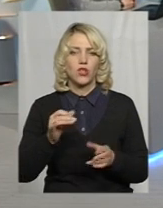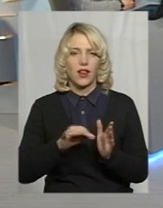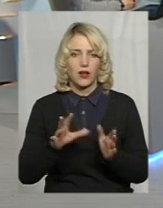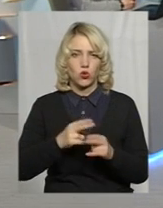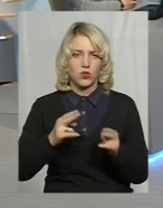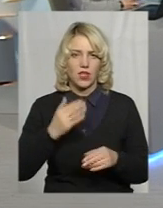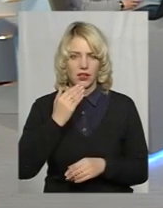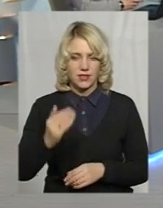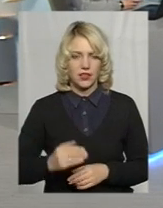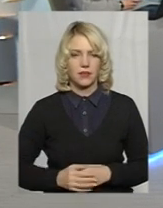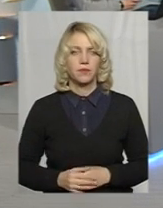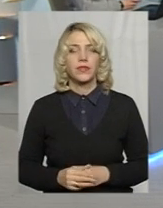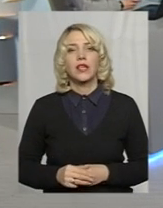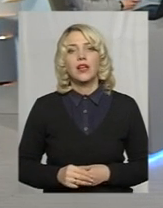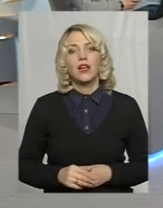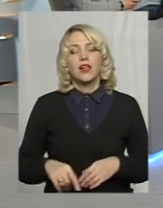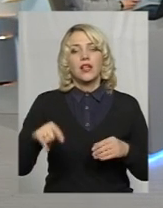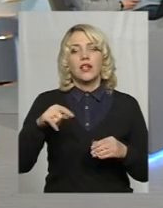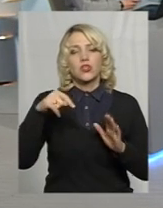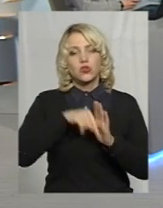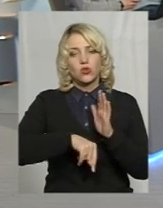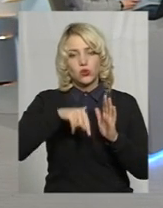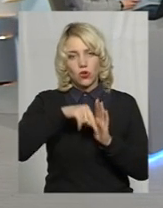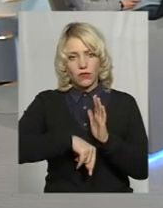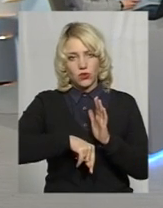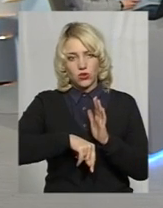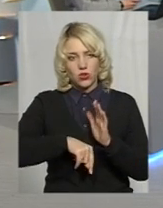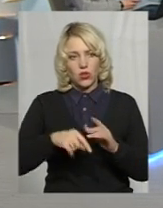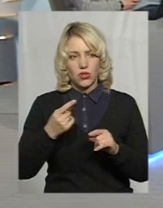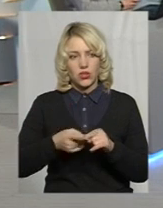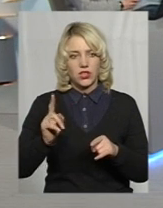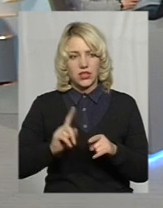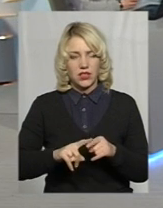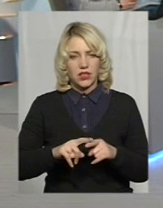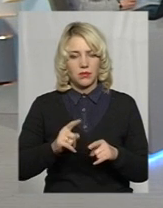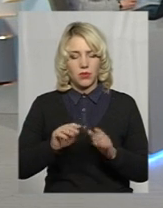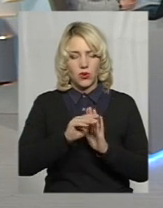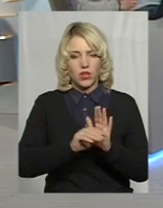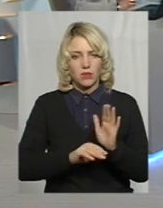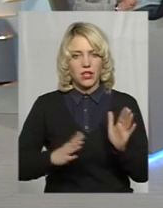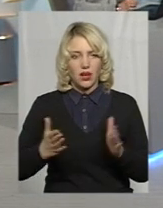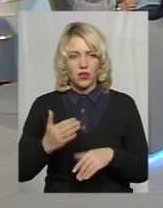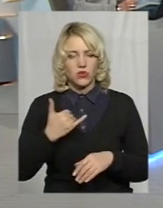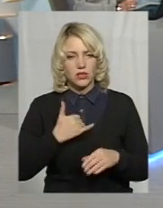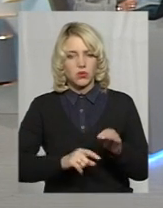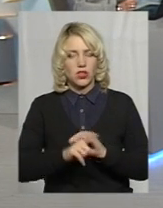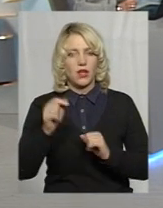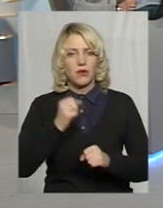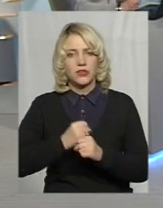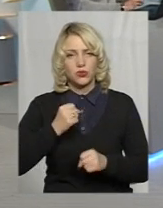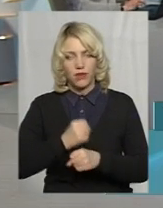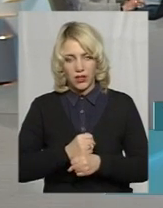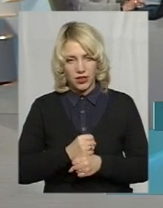Ну, стосовно, власне кажучи, ті програми, яка у нас почала працювати,